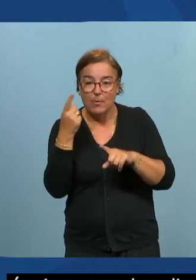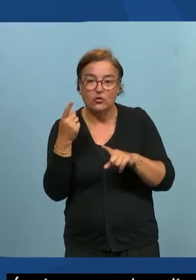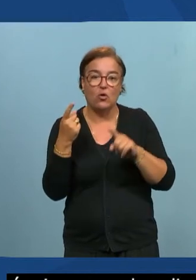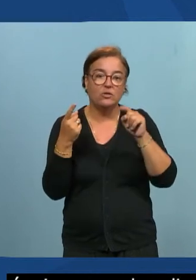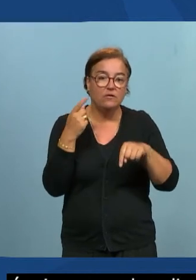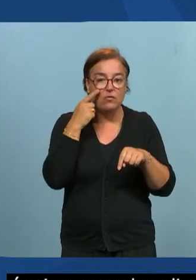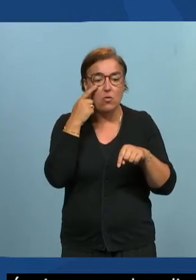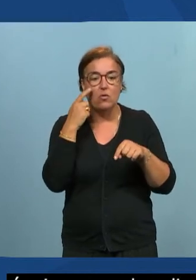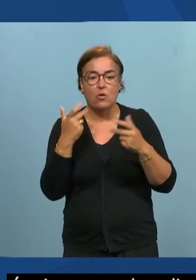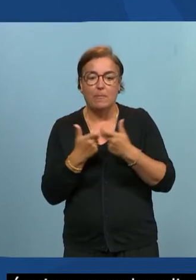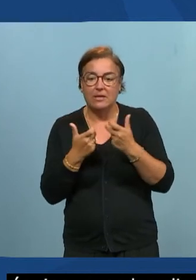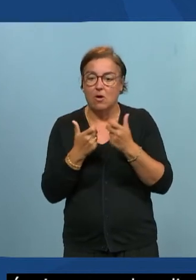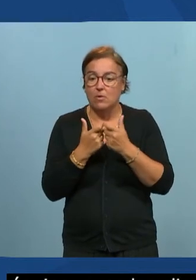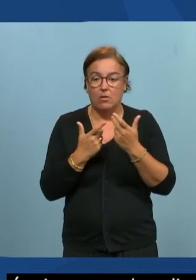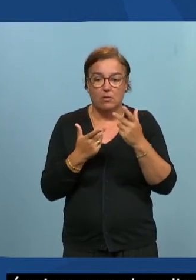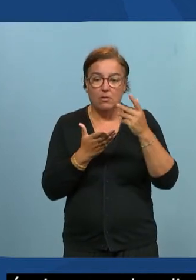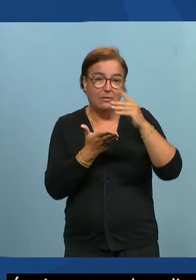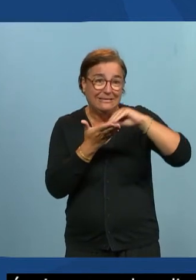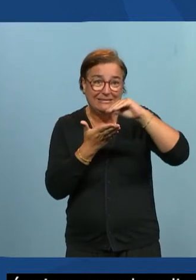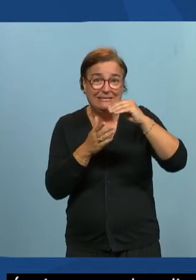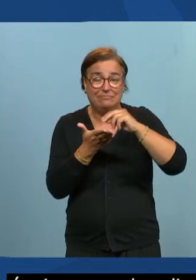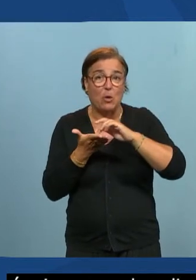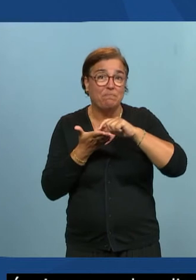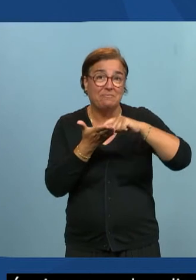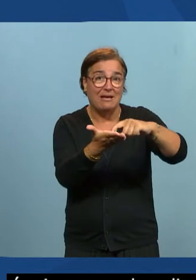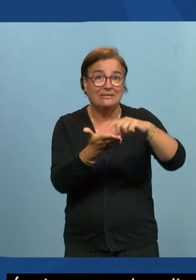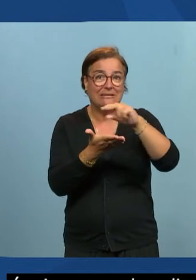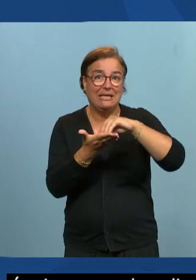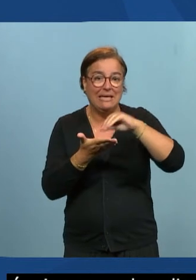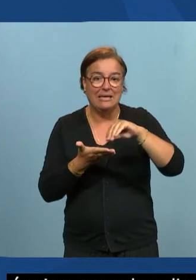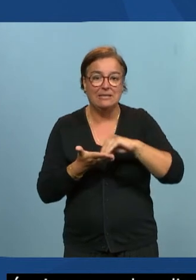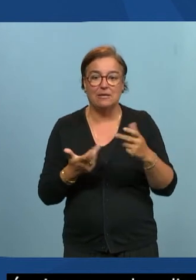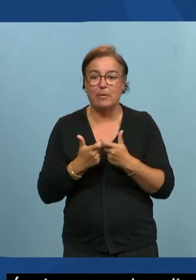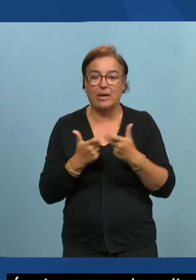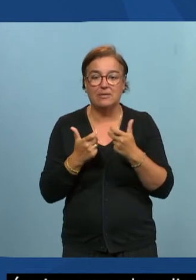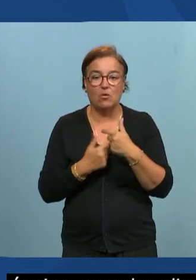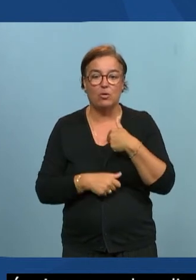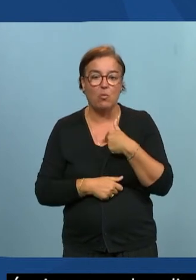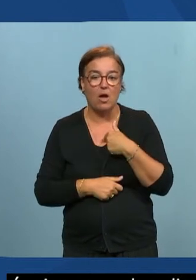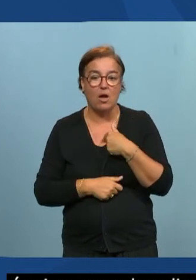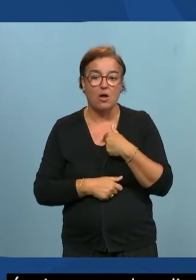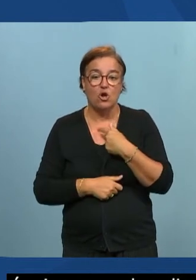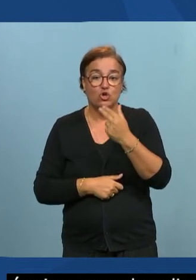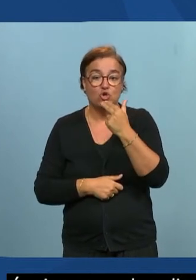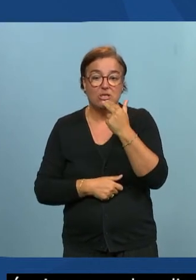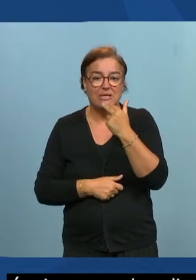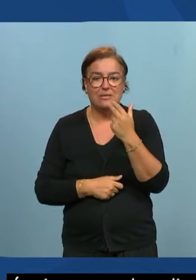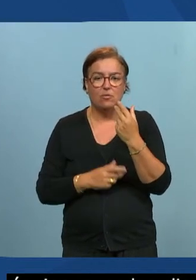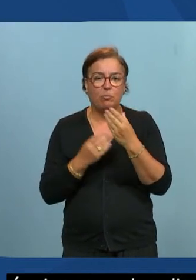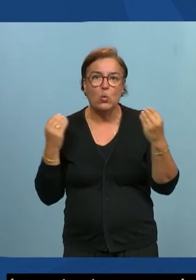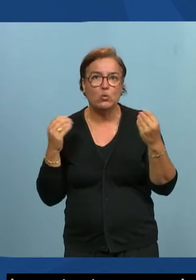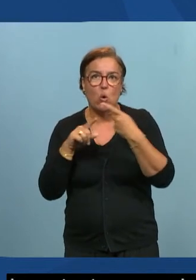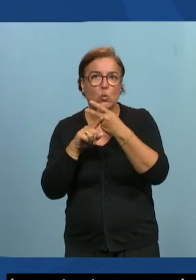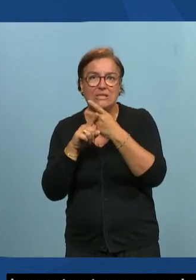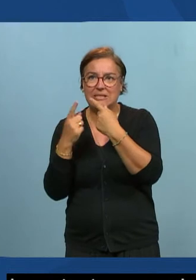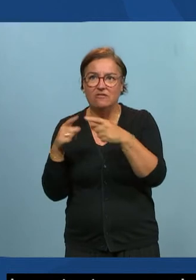tâches à réaliser que ce soit votre support moi j'utilise développe c'est important de tout répertorier